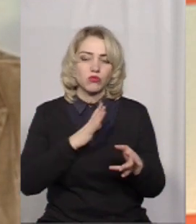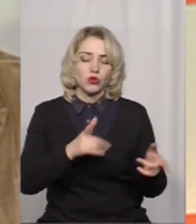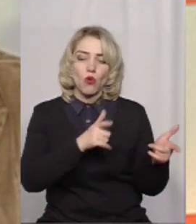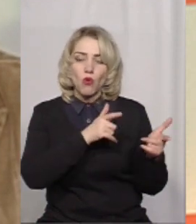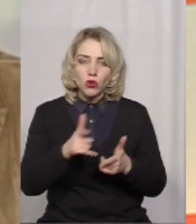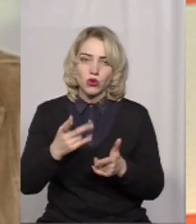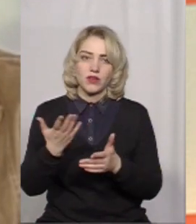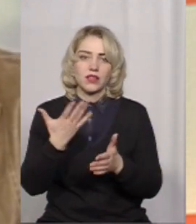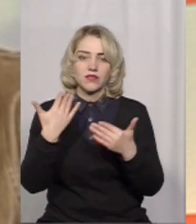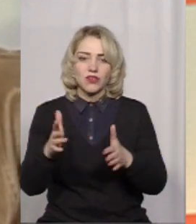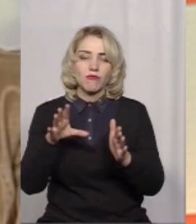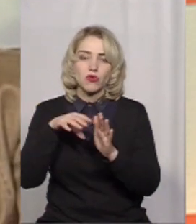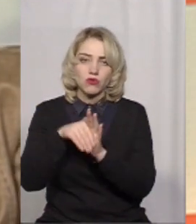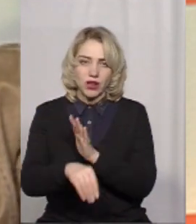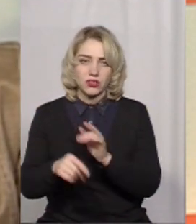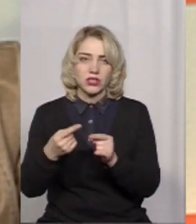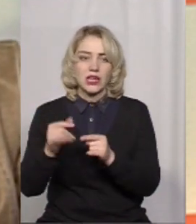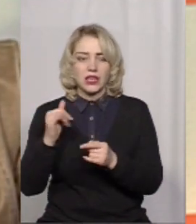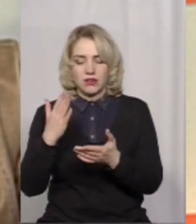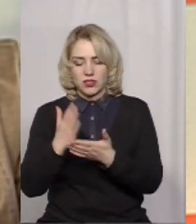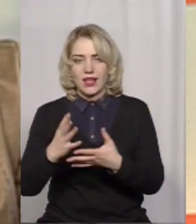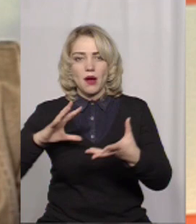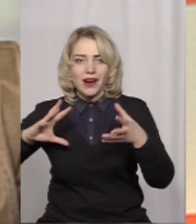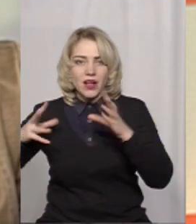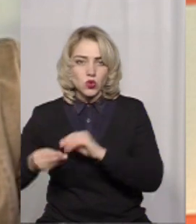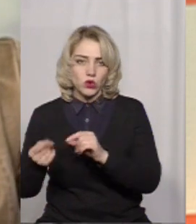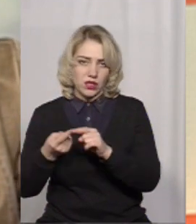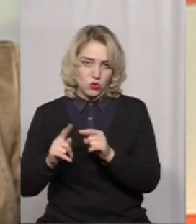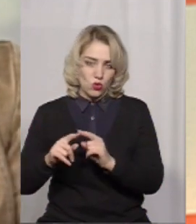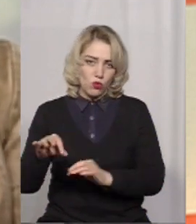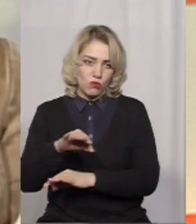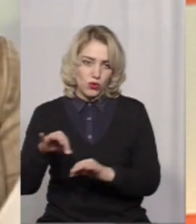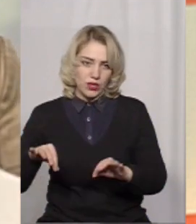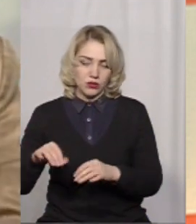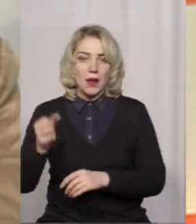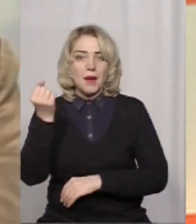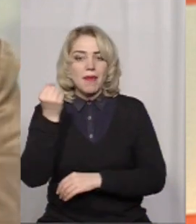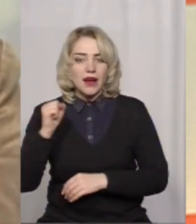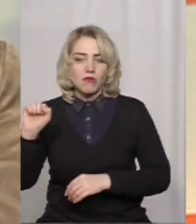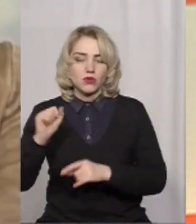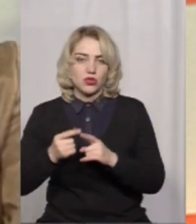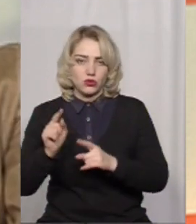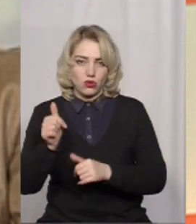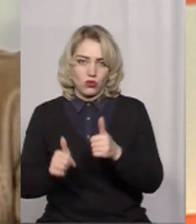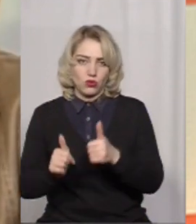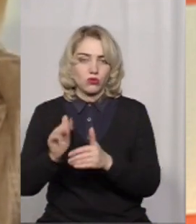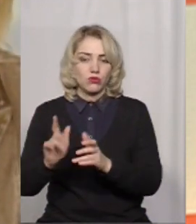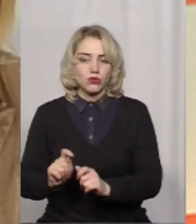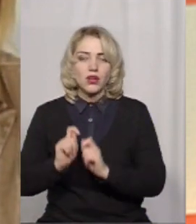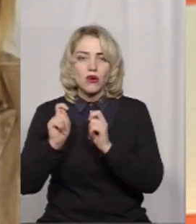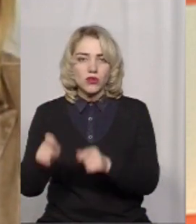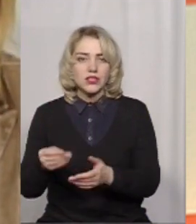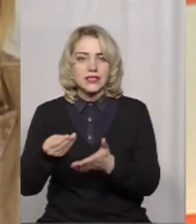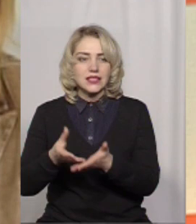отримали вже результат. І маємо вже результат цих проєктів. Переможці конкурсу будуть нагороджені